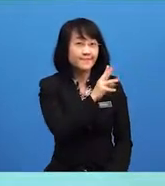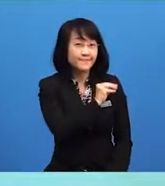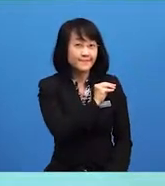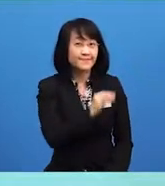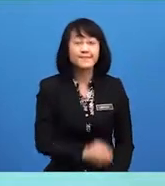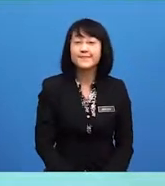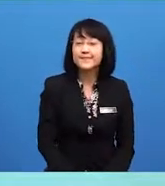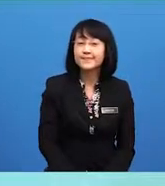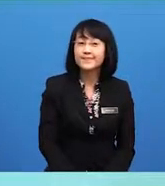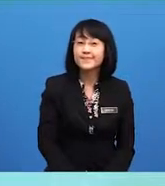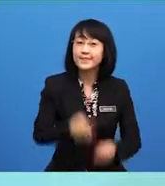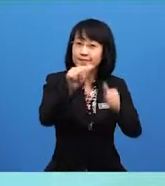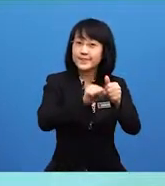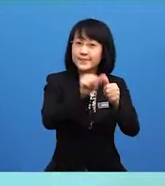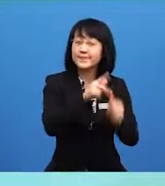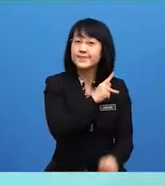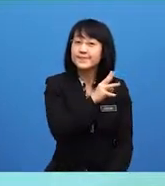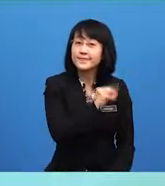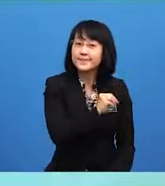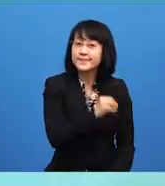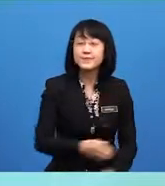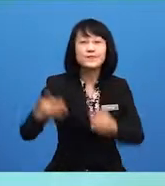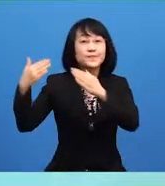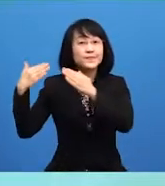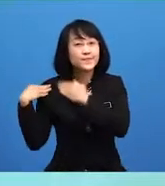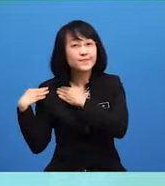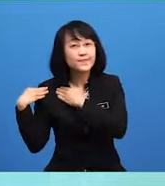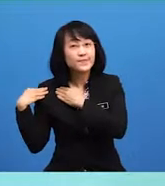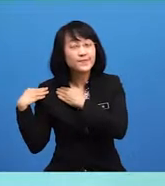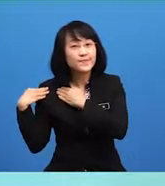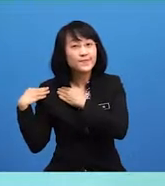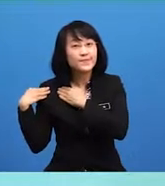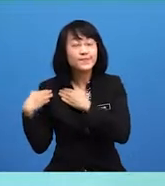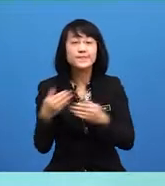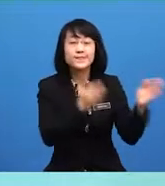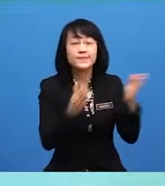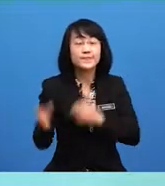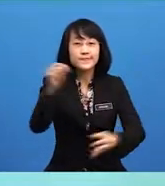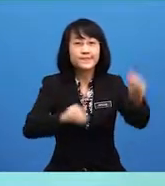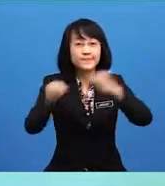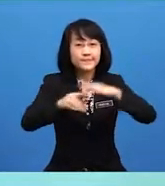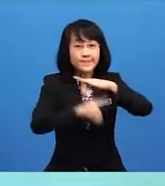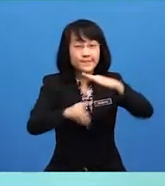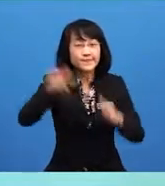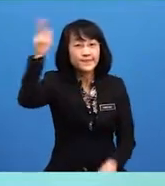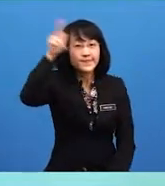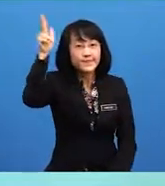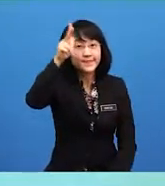Setiap kementerian bertanggungjawab menggubal dasar-dasar kerajaan,